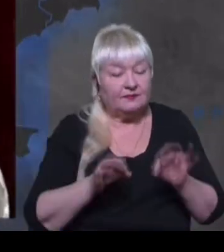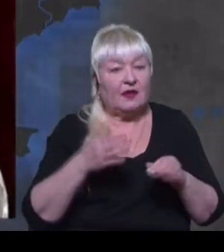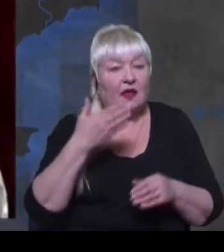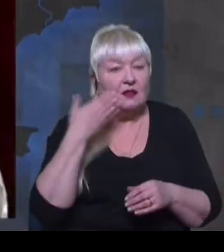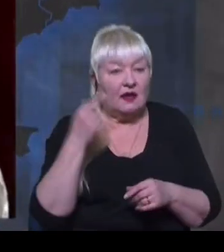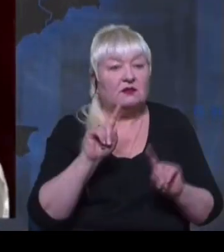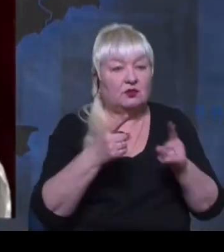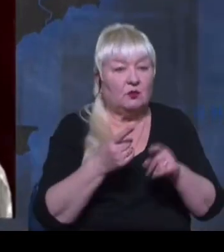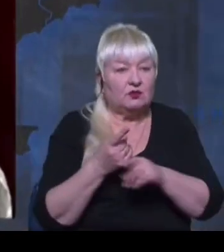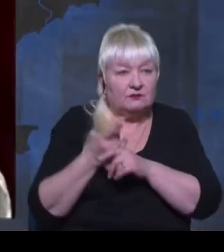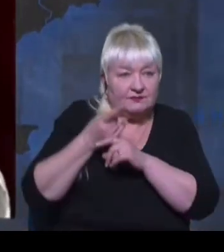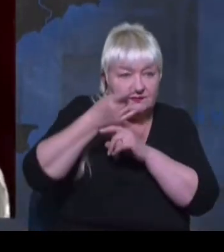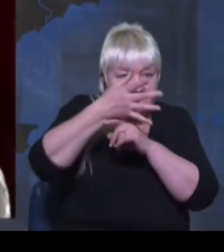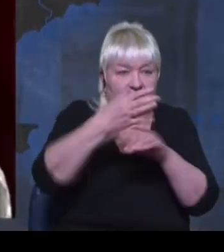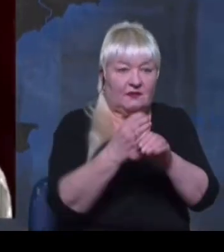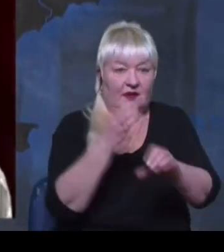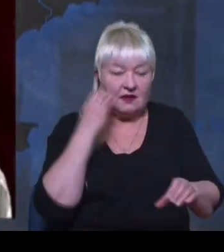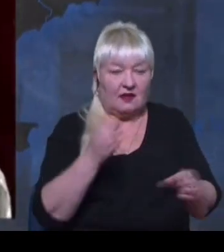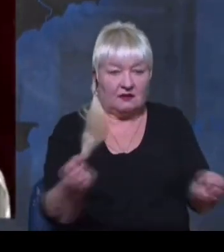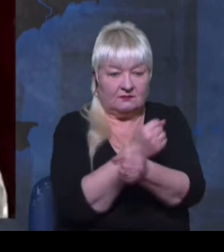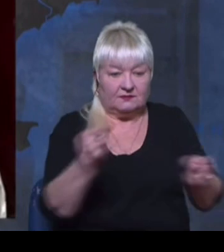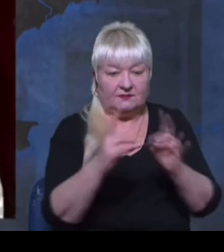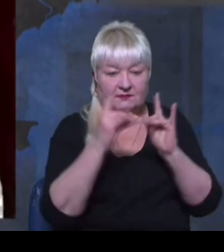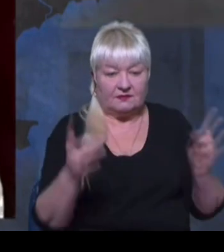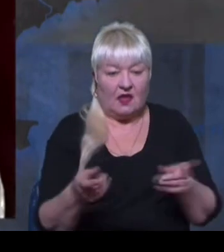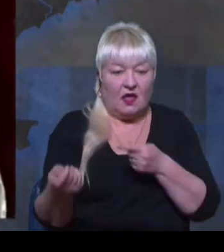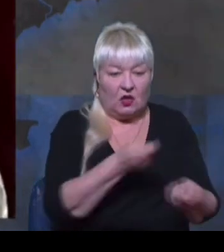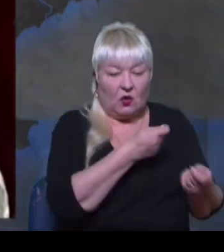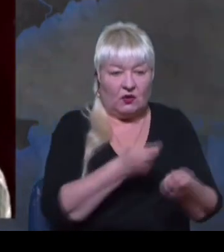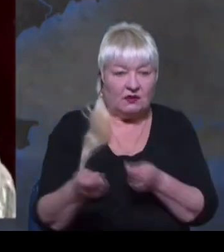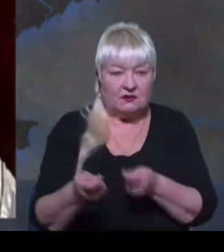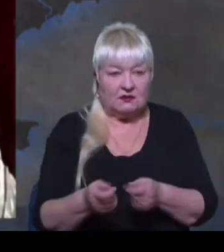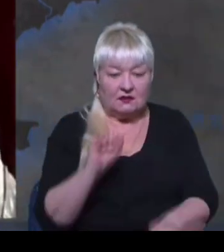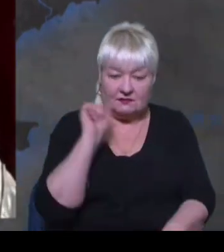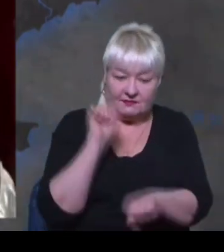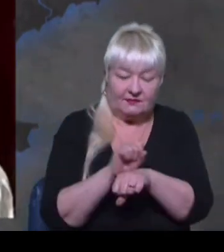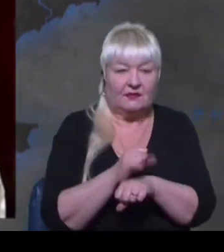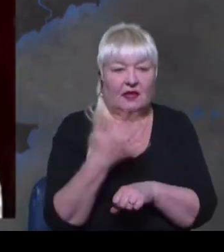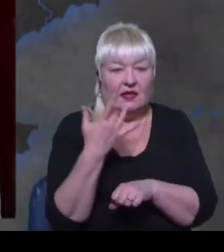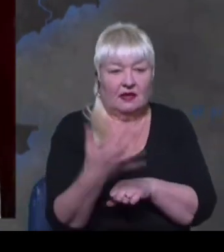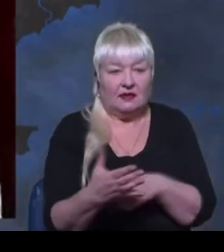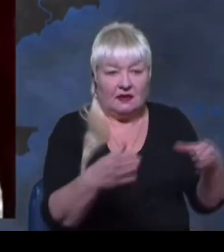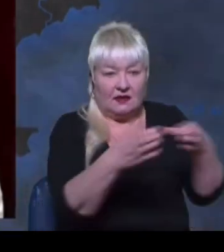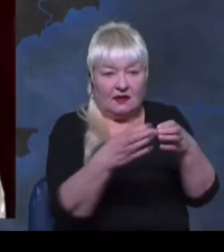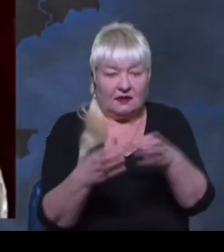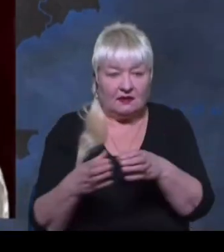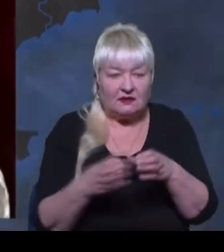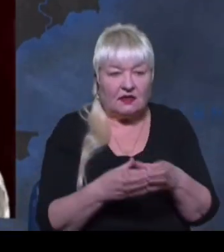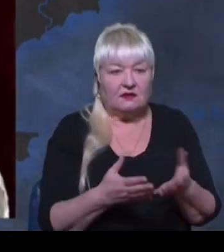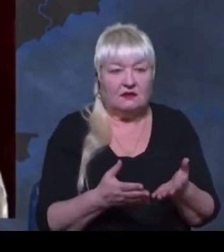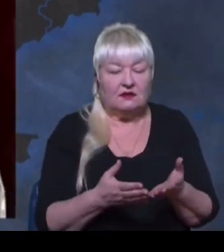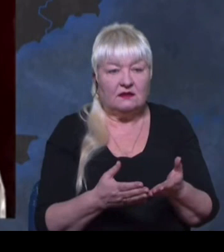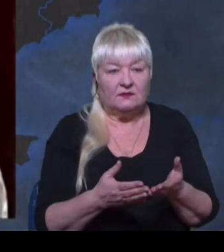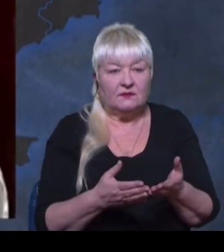далекобійними ракетами підбиваємо міст, логістика задихається. Кілька ескадриль 12-48-60 таків